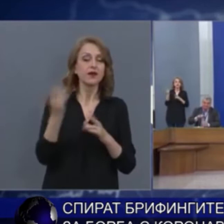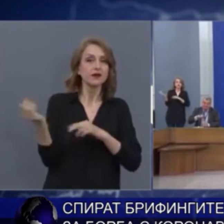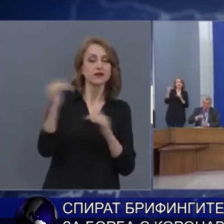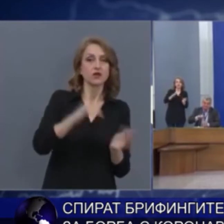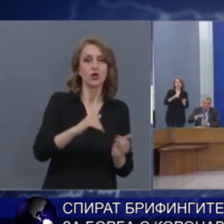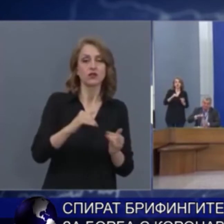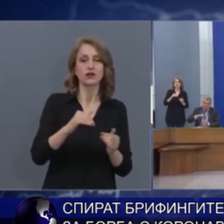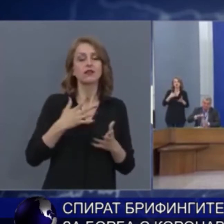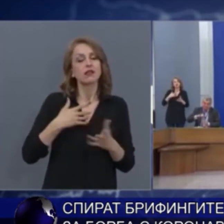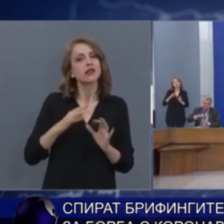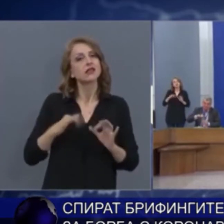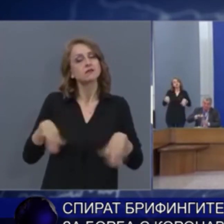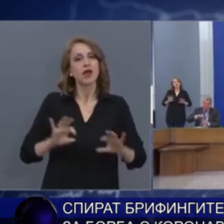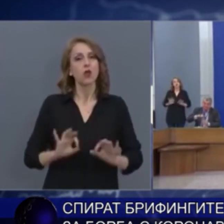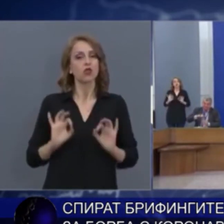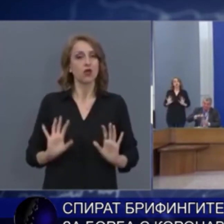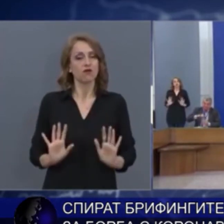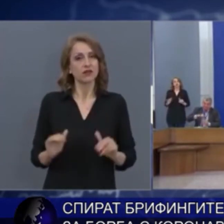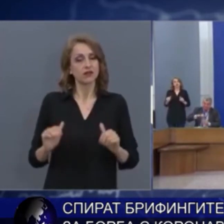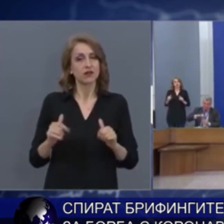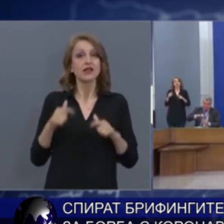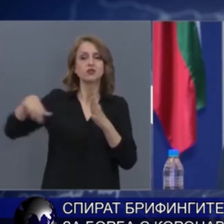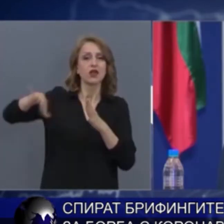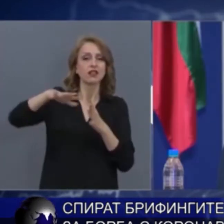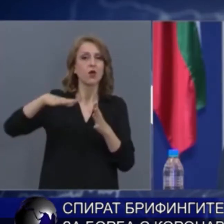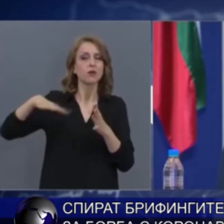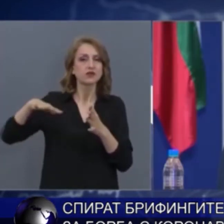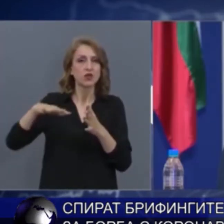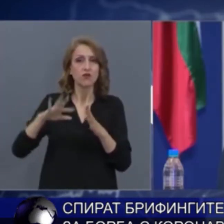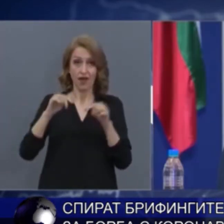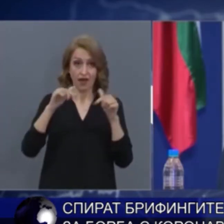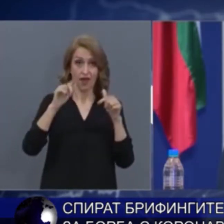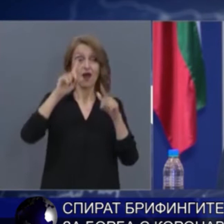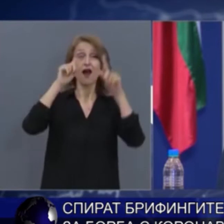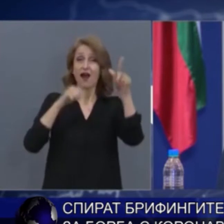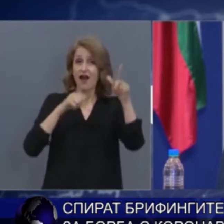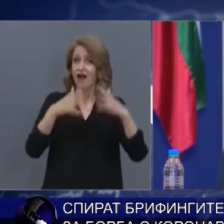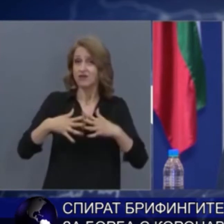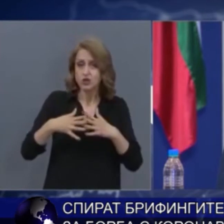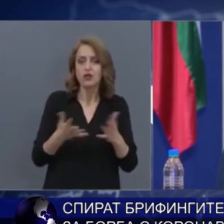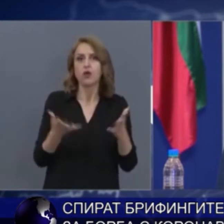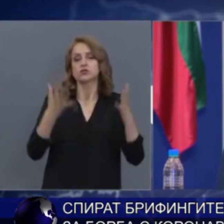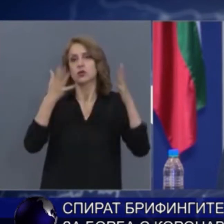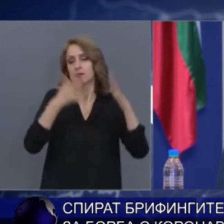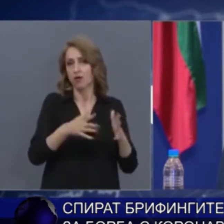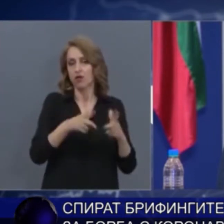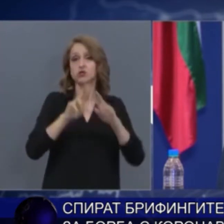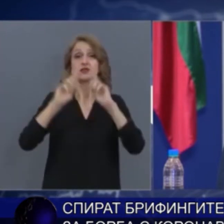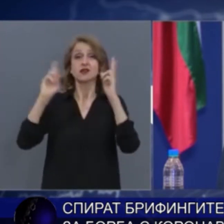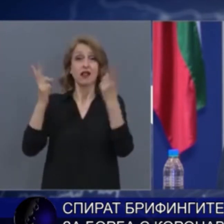целта на спирането на брифингите е да се успокои обществото психически. Това, което виждате в щатите, виждате в света, видяхте.